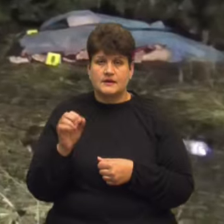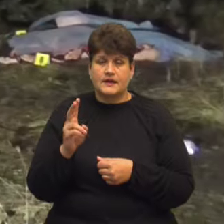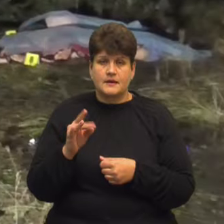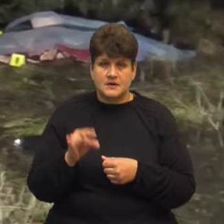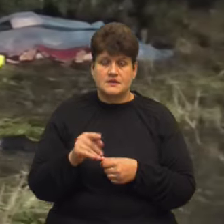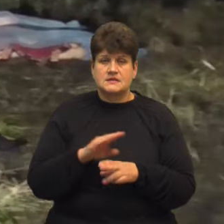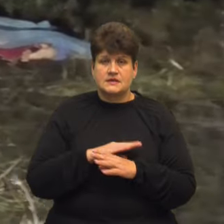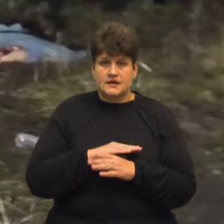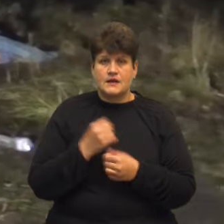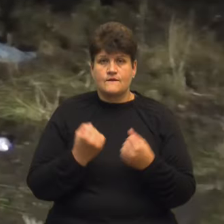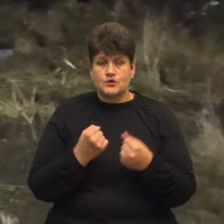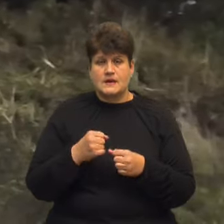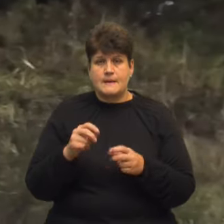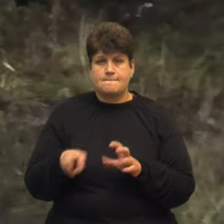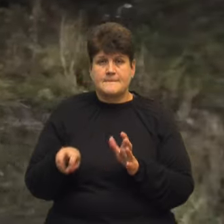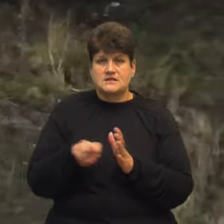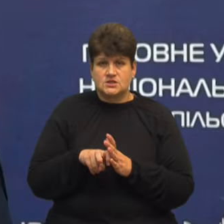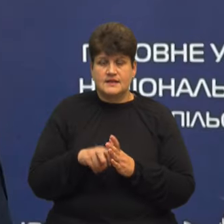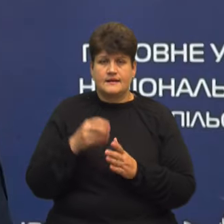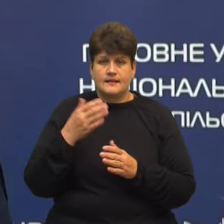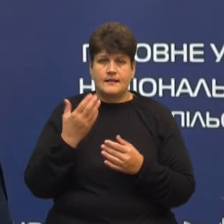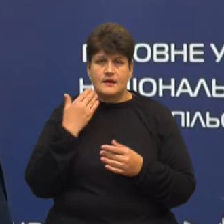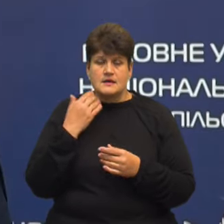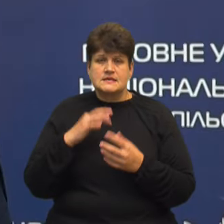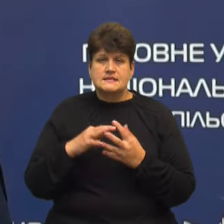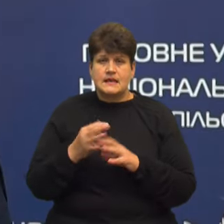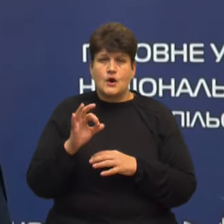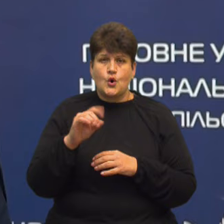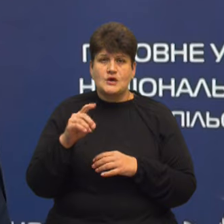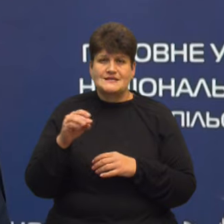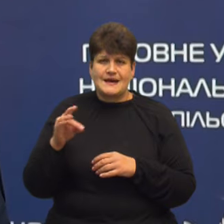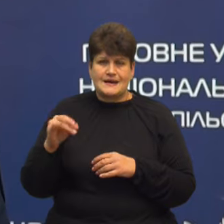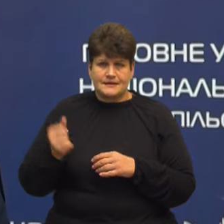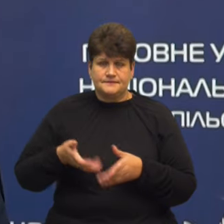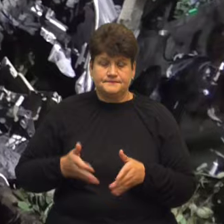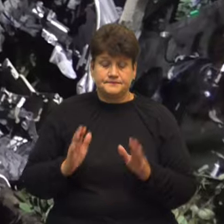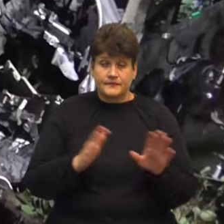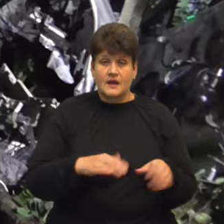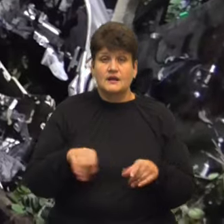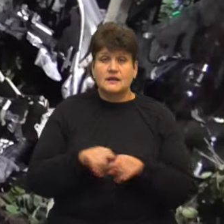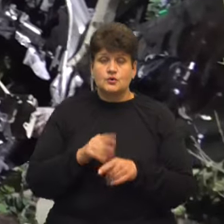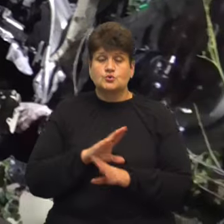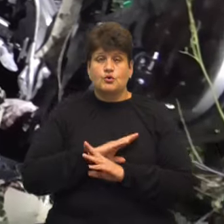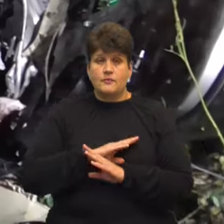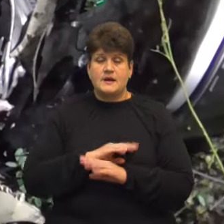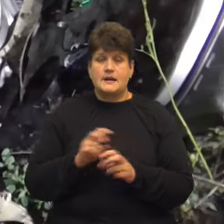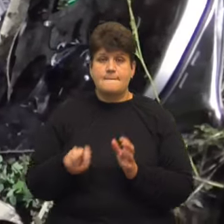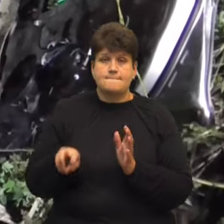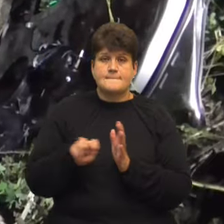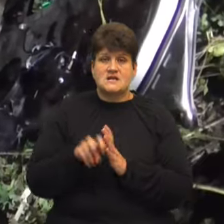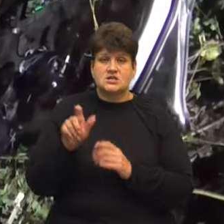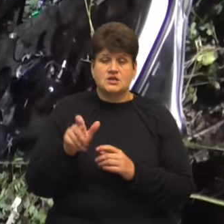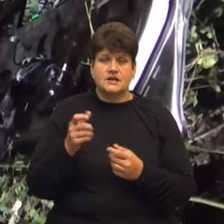пасажир легкового авто. Це батько та син із села Озерна Також, за словами Олександра Марченка, помер пасажир вантажівки, а водія